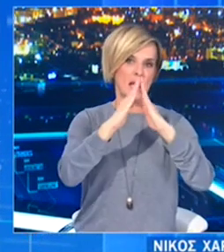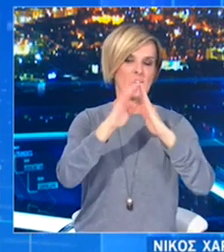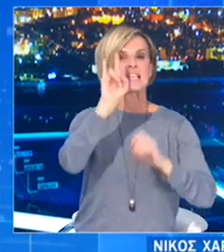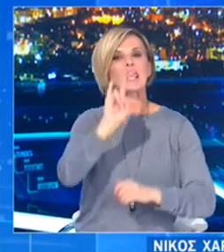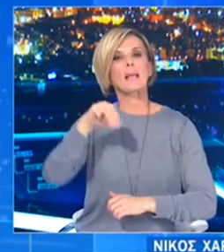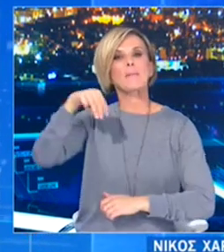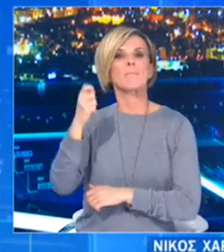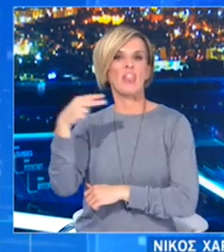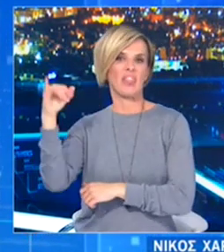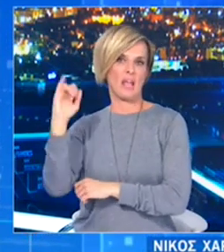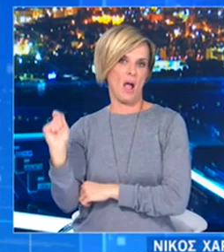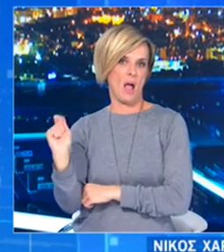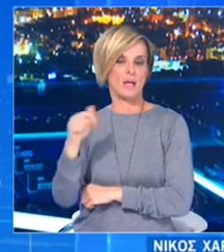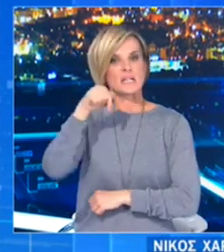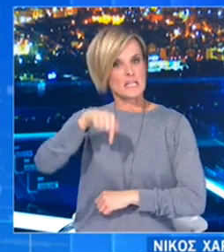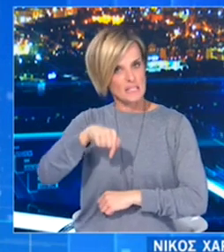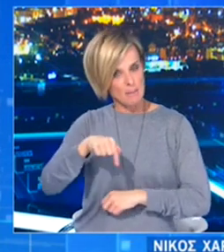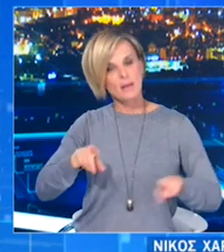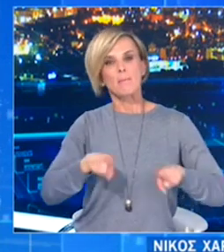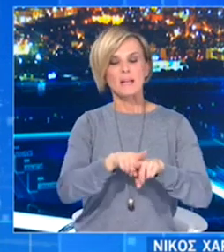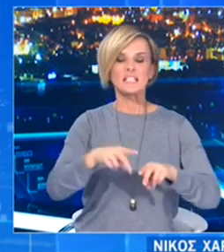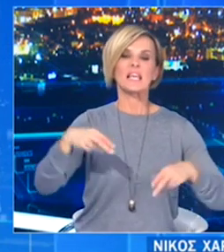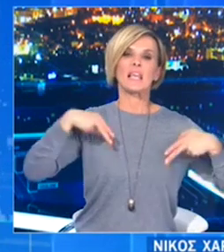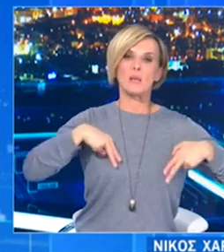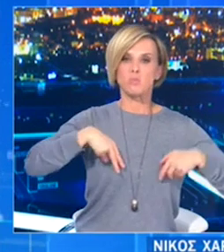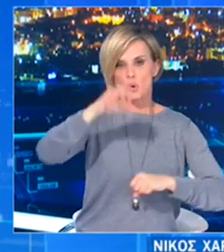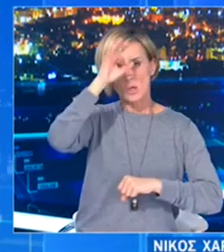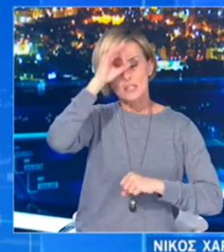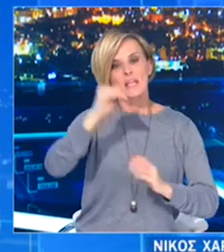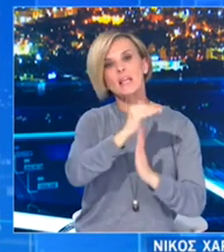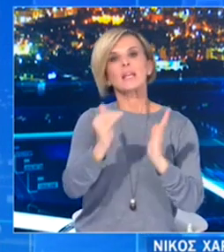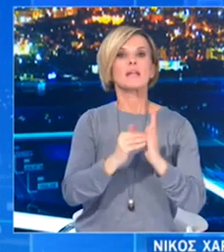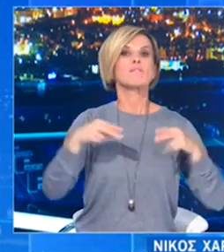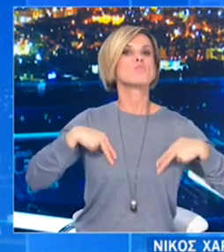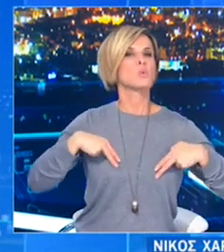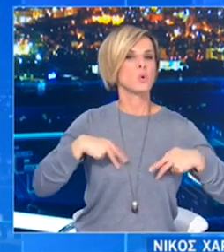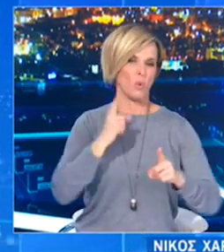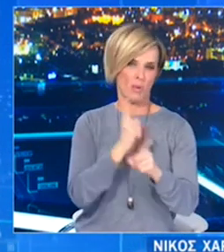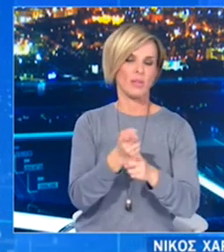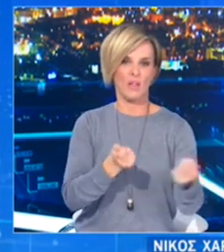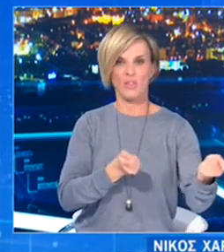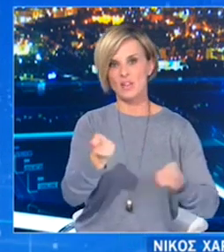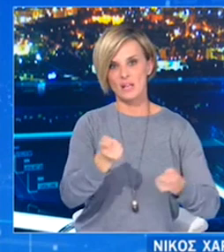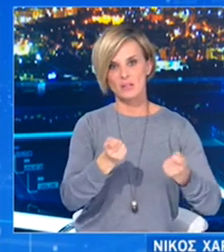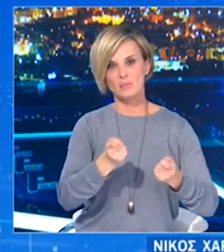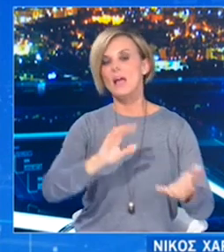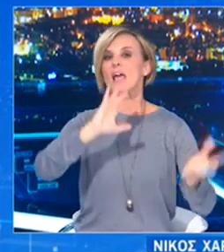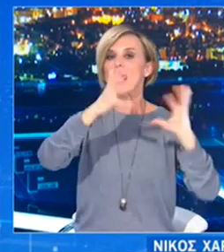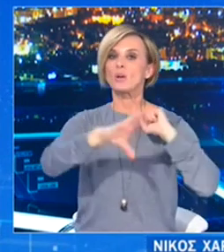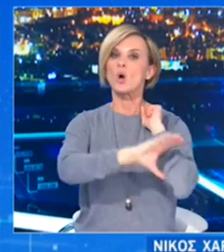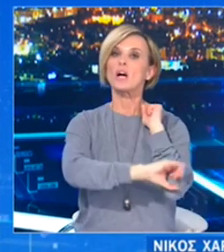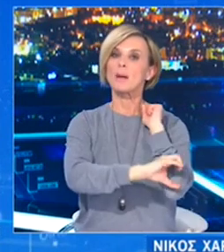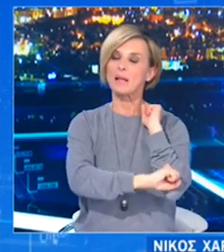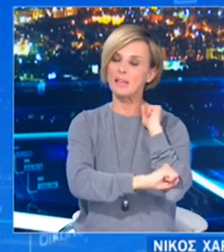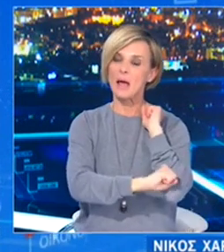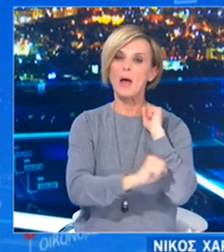μαζί με τον Υπουργό Προστασίας του Πολίτη τον κ. Χρυσοχοίδη, τον Υφυπουργό Εσωτερικών Αρμόδια για θέματα τοπικής αυτοδίκης τον κ. Λιβάνιο, τον Γενικό Γραμματέα Πολιτικής Προστασίας τον κ.